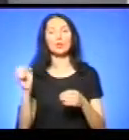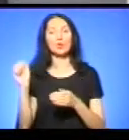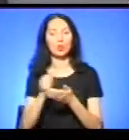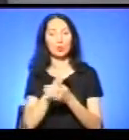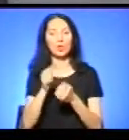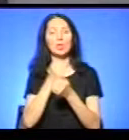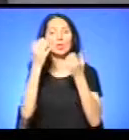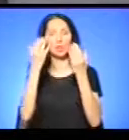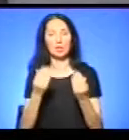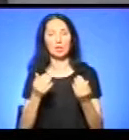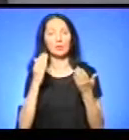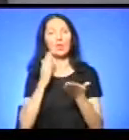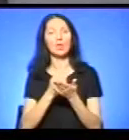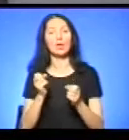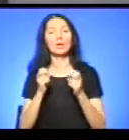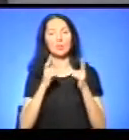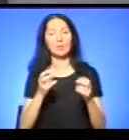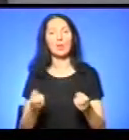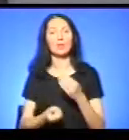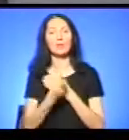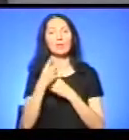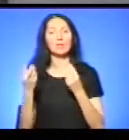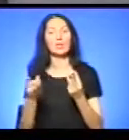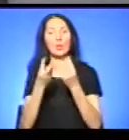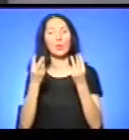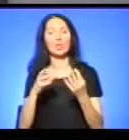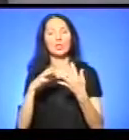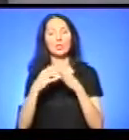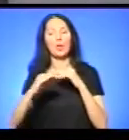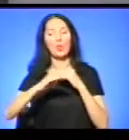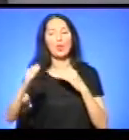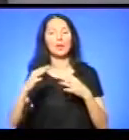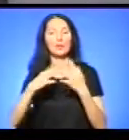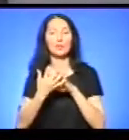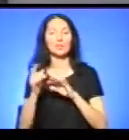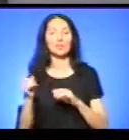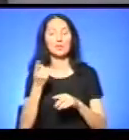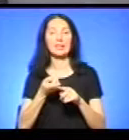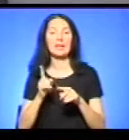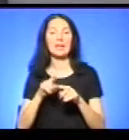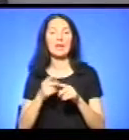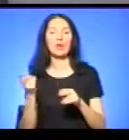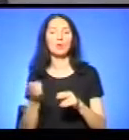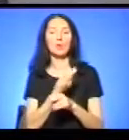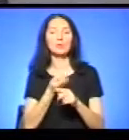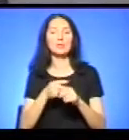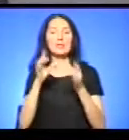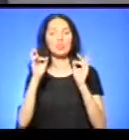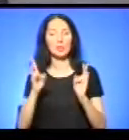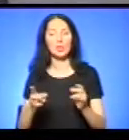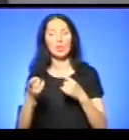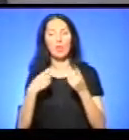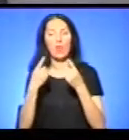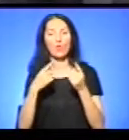небезпека виникнення пожеж на полях і в селянських господарствах. Як уникнути цієї біди, поговоримо сьогодні із речником Державної служби